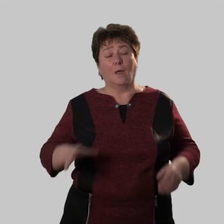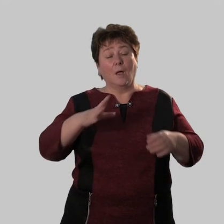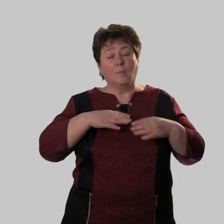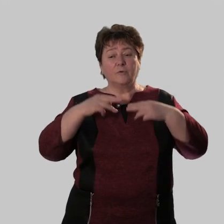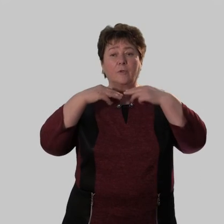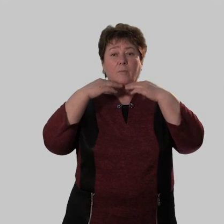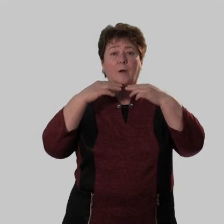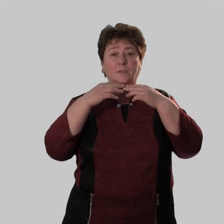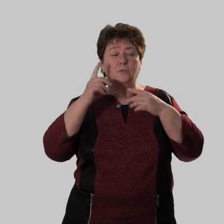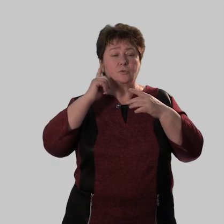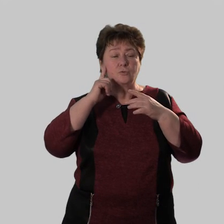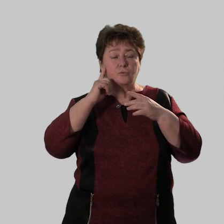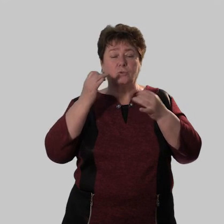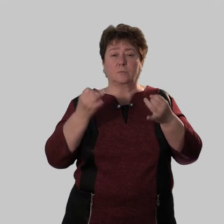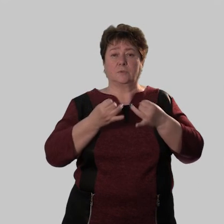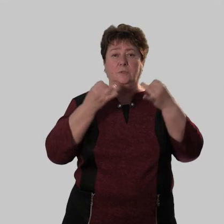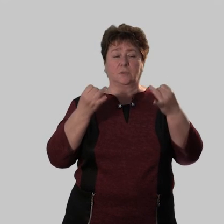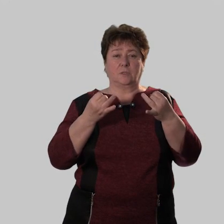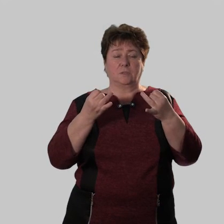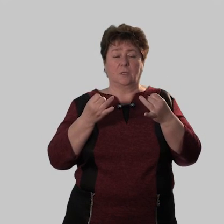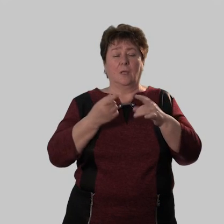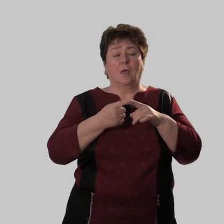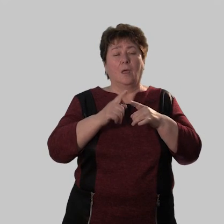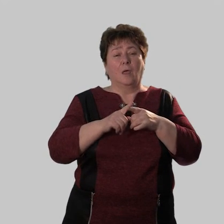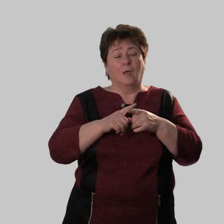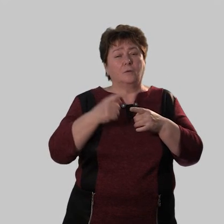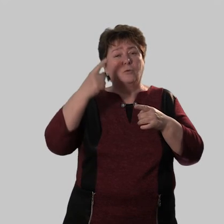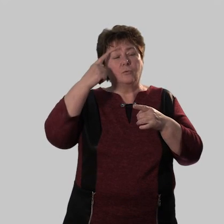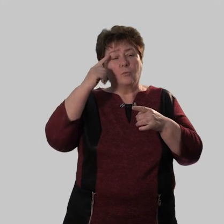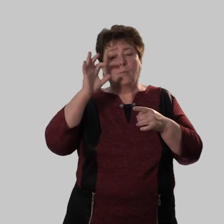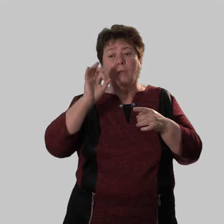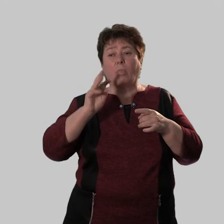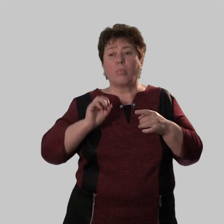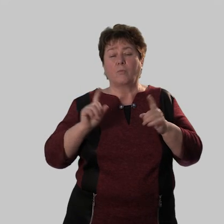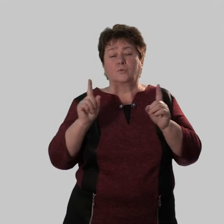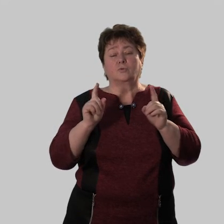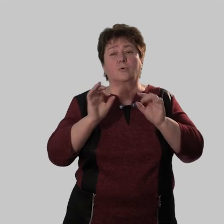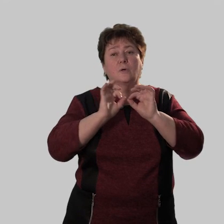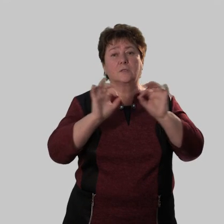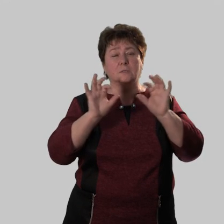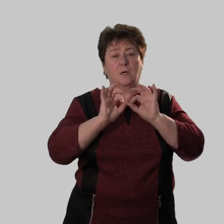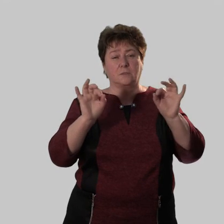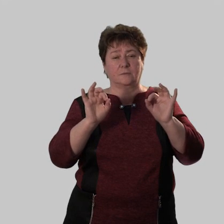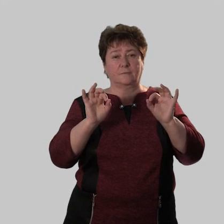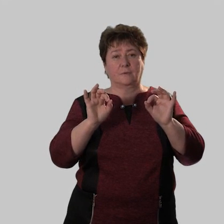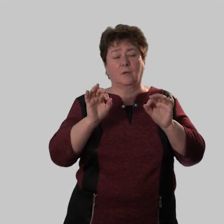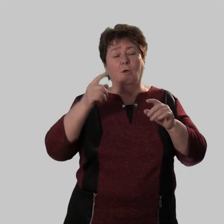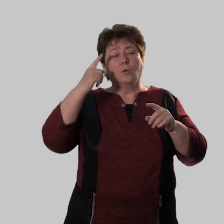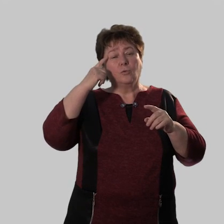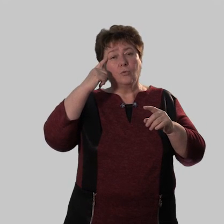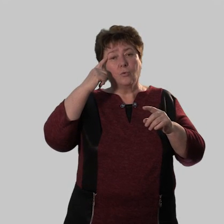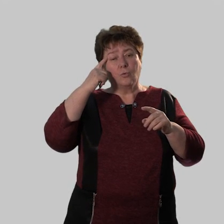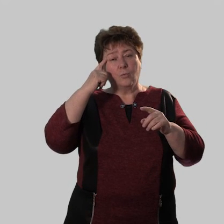Быть внимательным, слушать с интересом – это значит думать о том, что рассказывают.